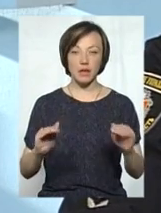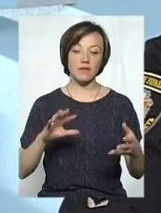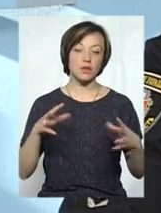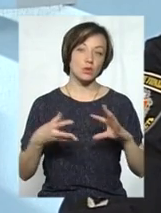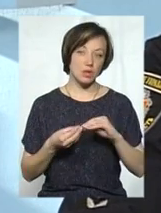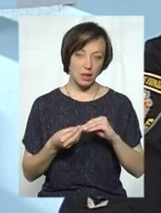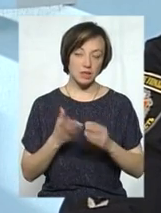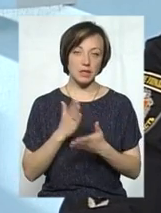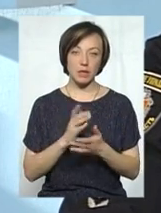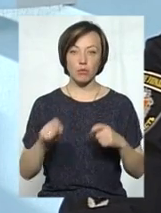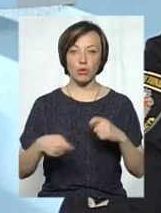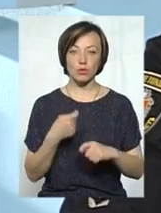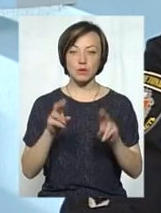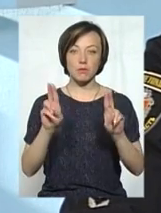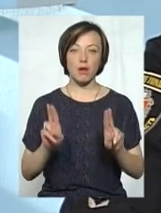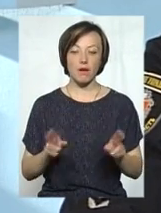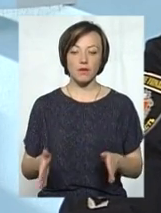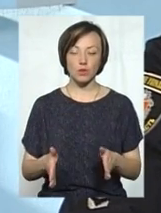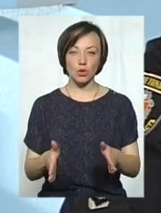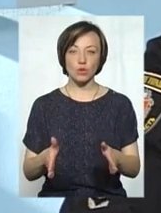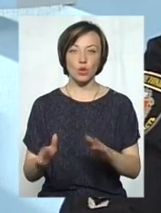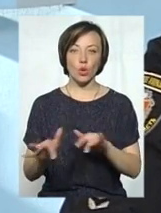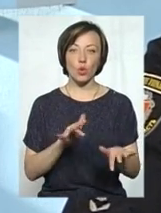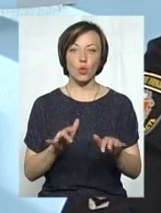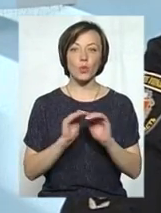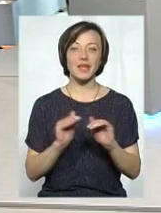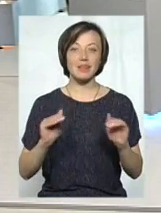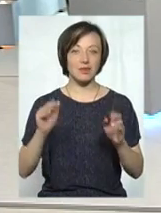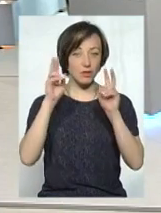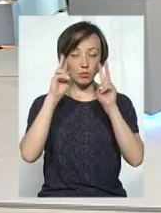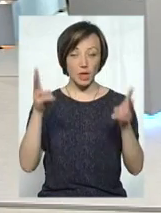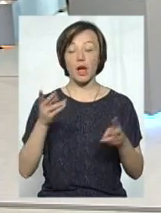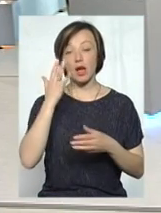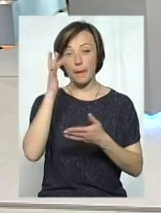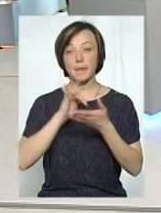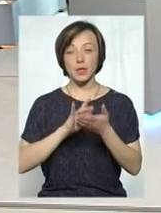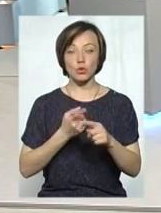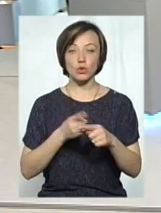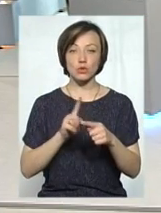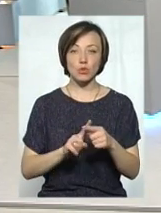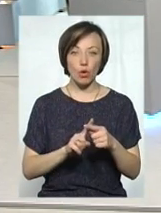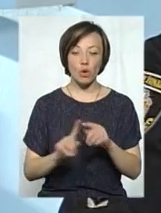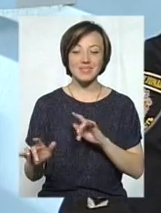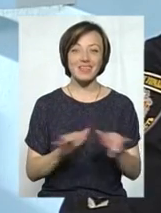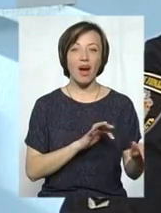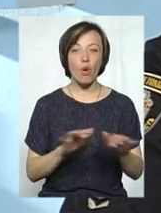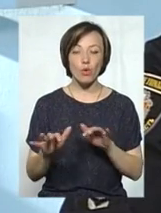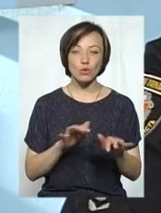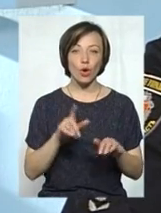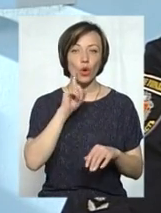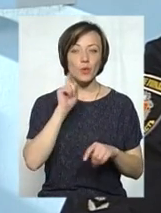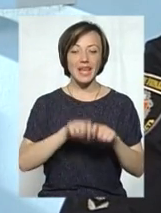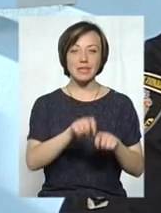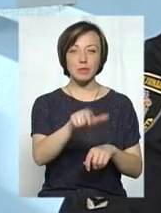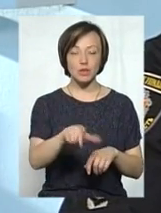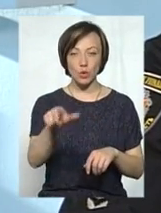чого є порушення правил дорожнього руху дітьми. От метою цього заходу юній інспекторі руху – це в